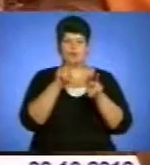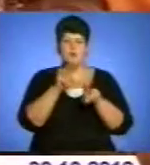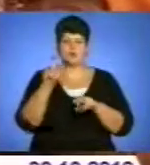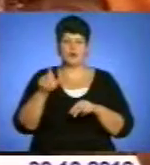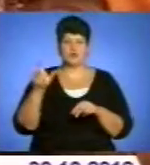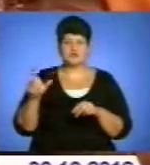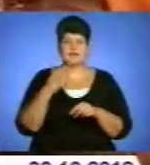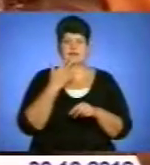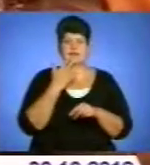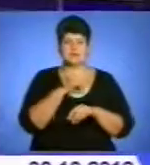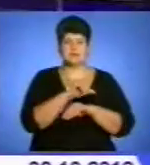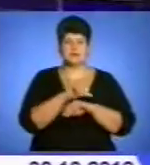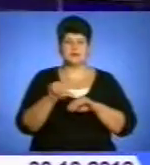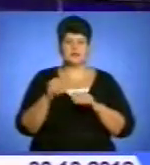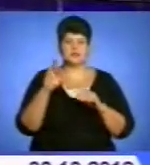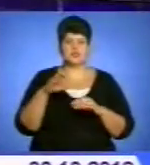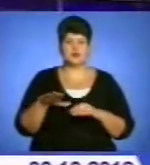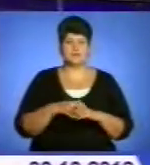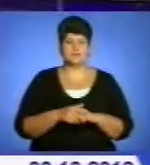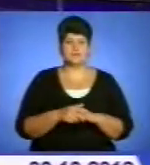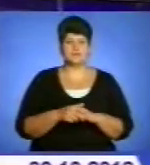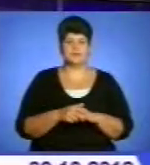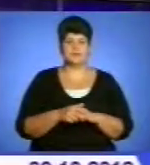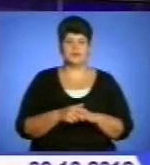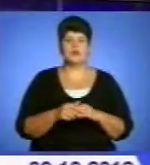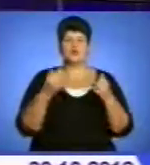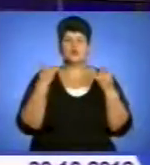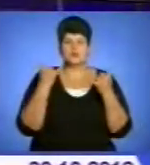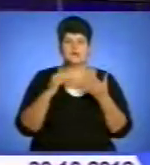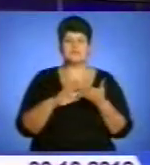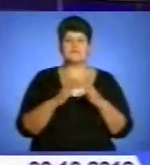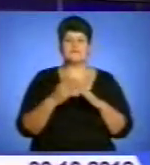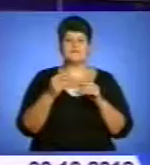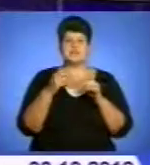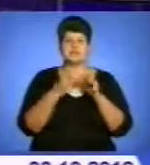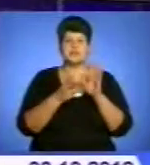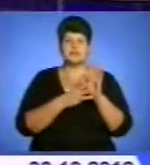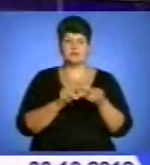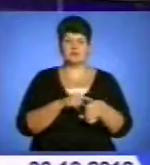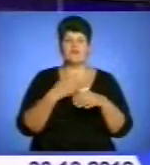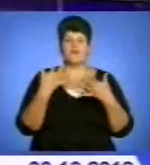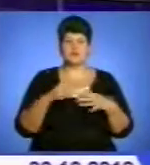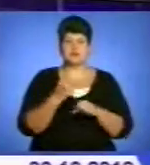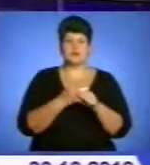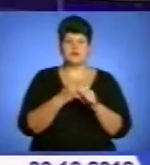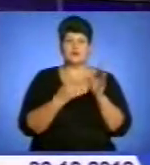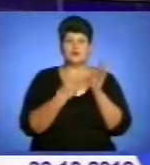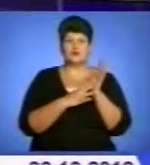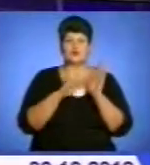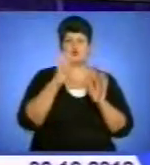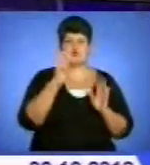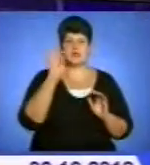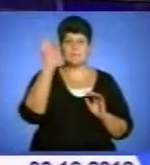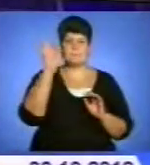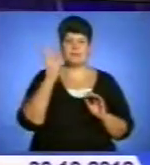держав та міжнародних організацій. Сьогодні станом на 17-ту годину по Україні уже опрацьовано майже 94%